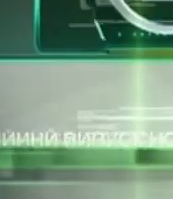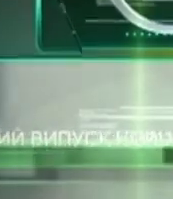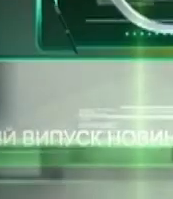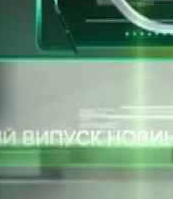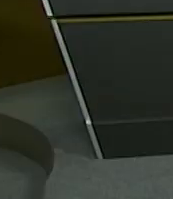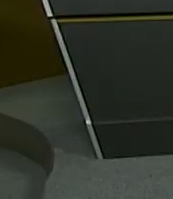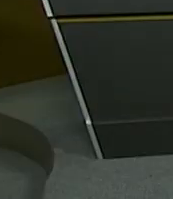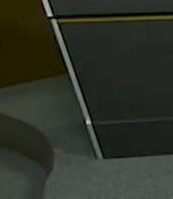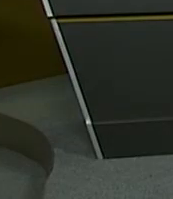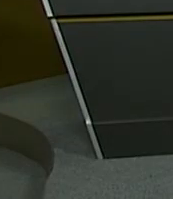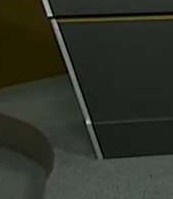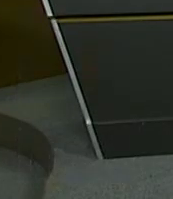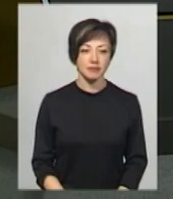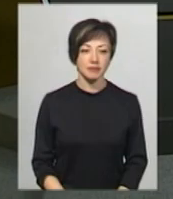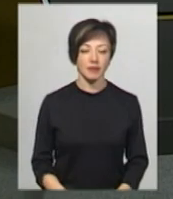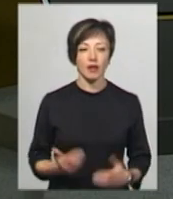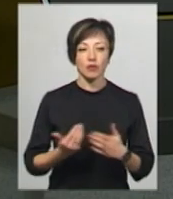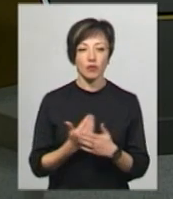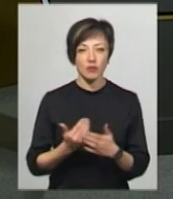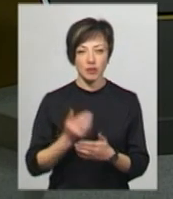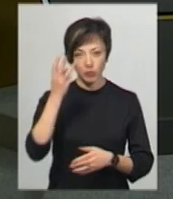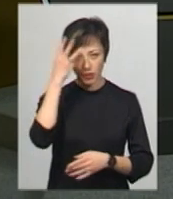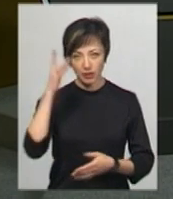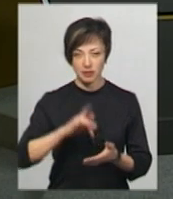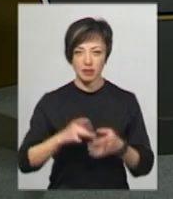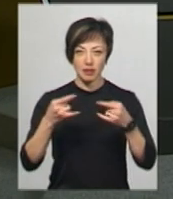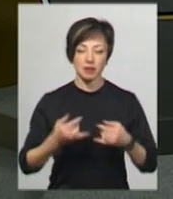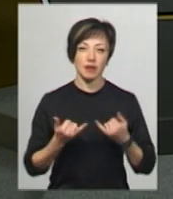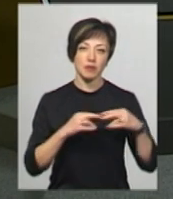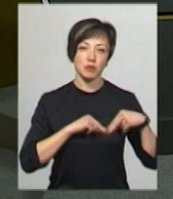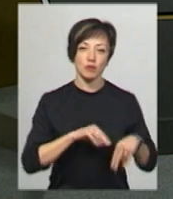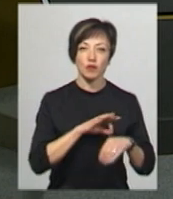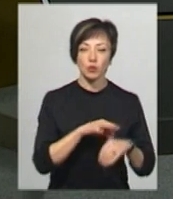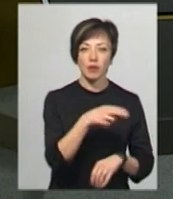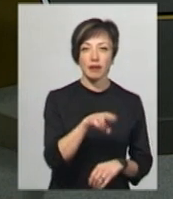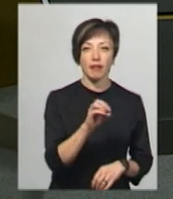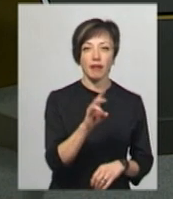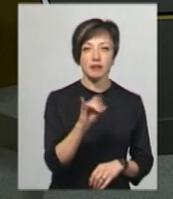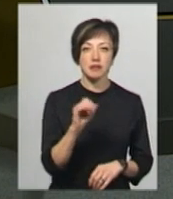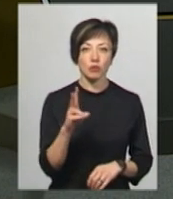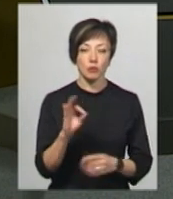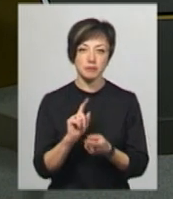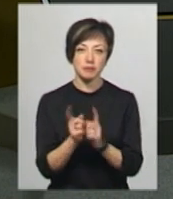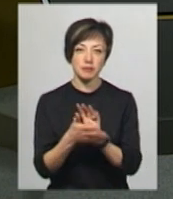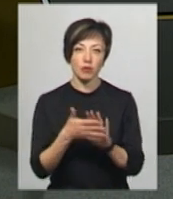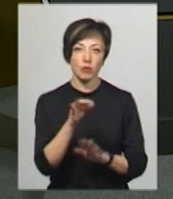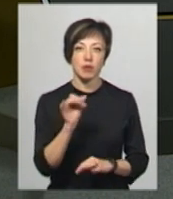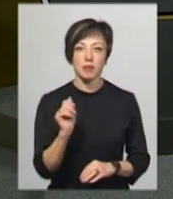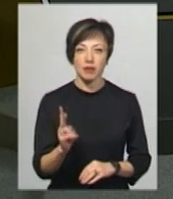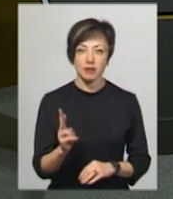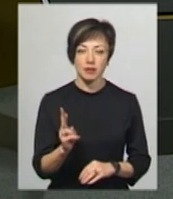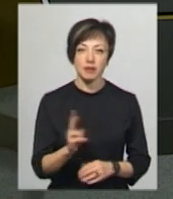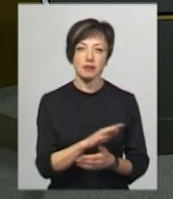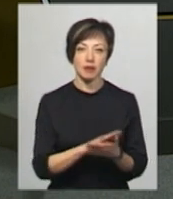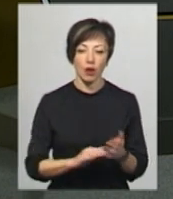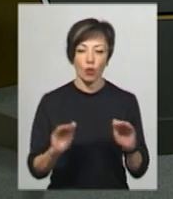Музика Новини в ефірі Поділля Центр. У студії для вас працюють ведуча Дарина Денисенко, переклад на жестову мову Ольга Рибак.